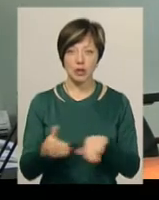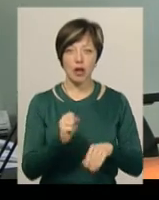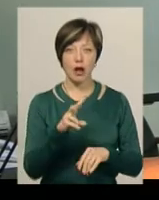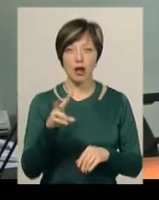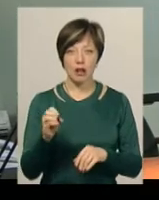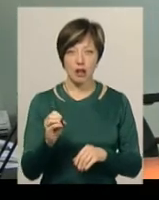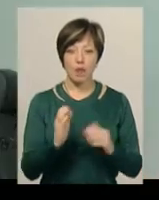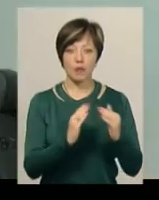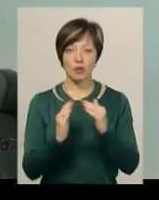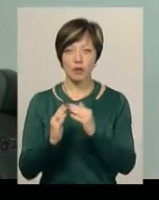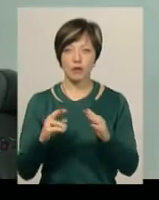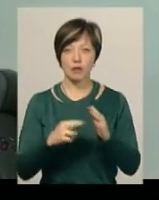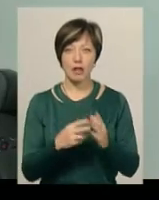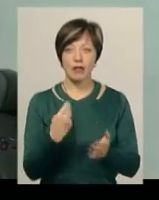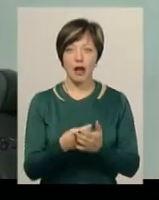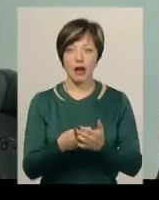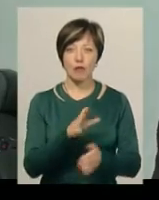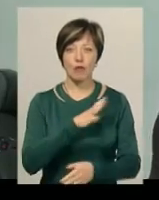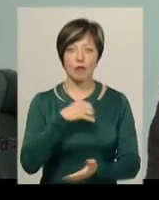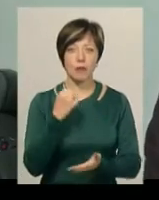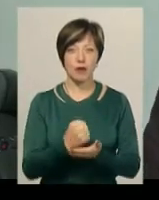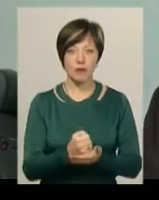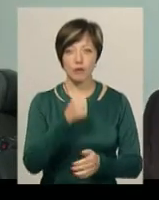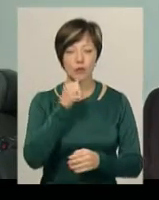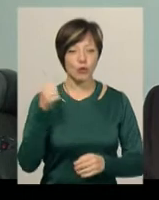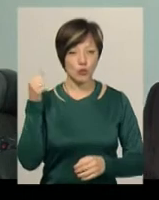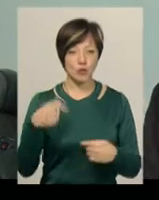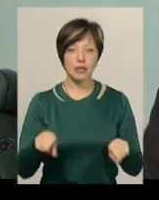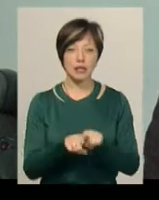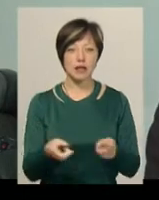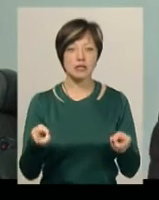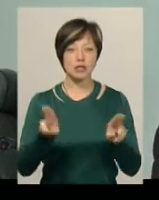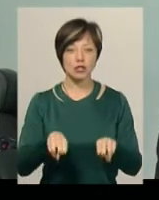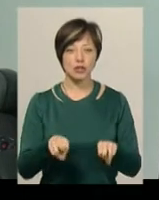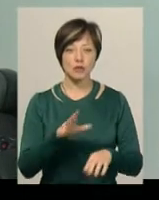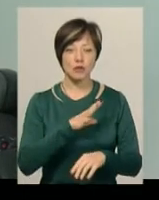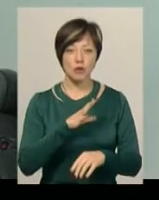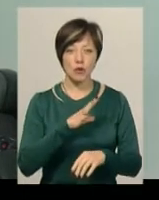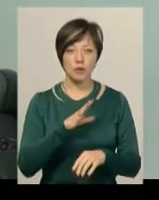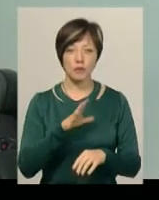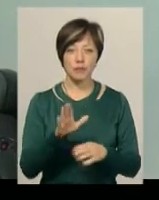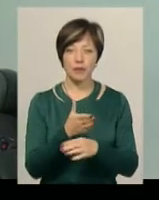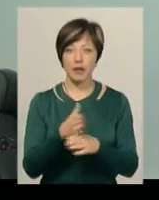будинки включимо. Тариф, який був прийнятий в тому році, він так і залишився. Там було коригування.